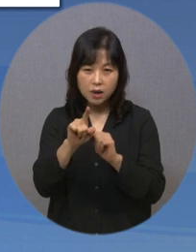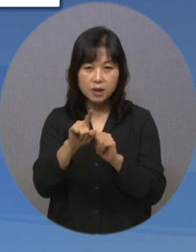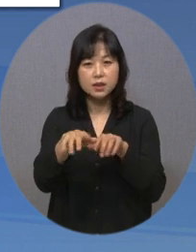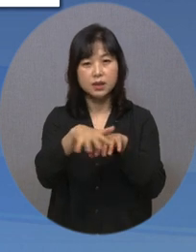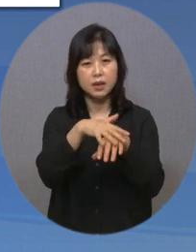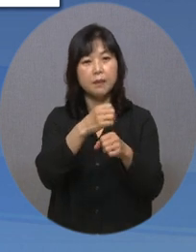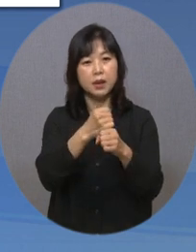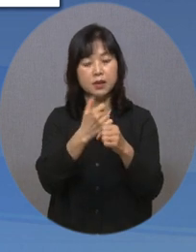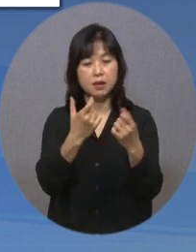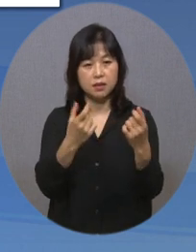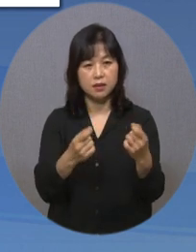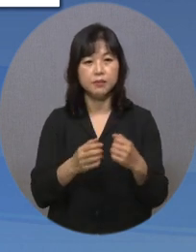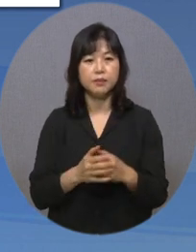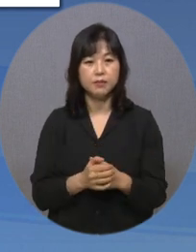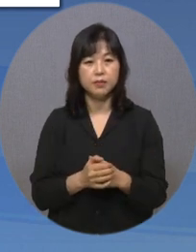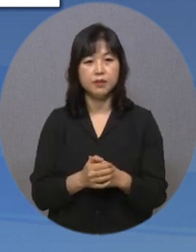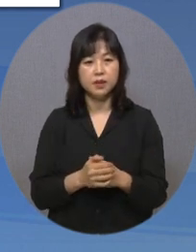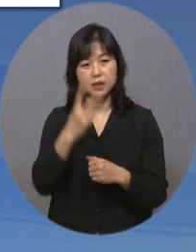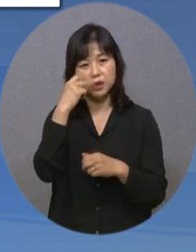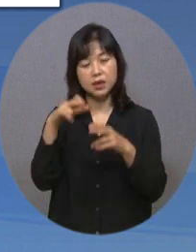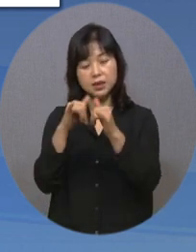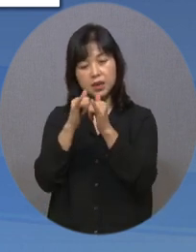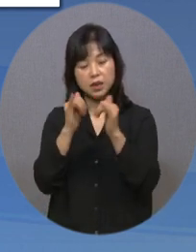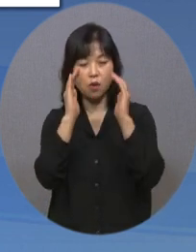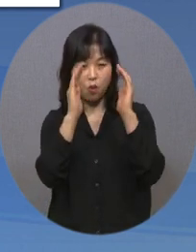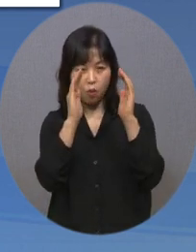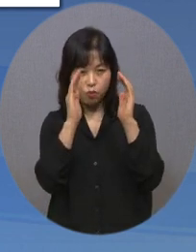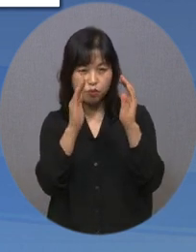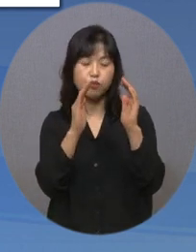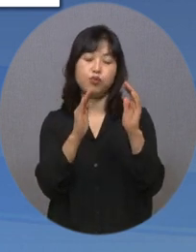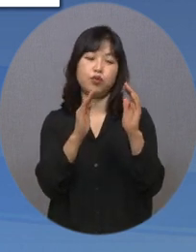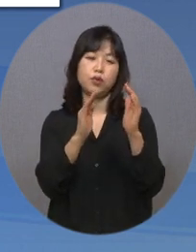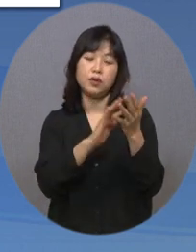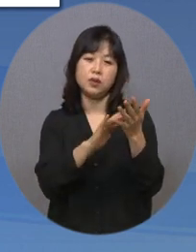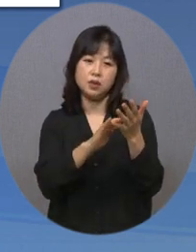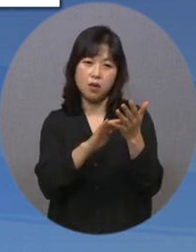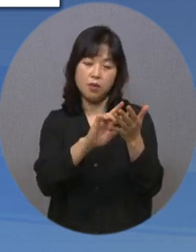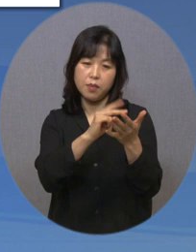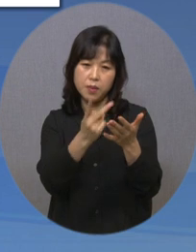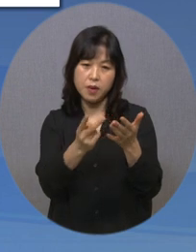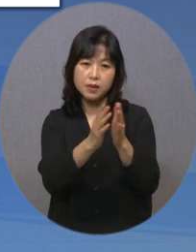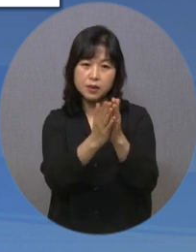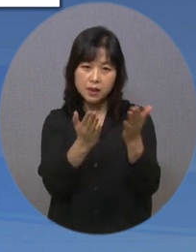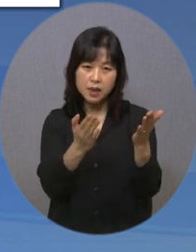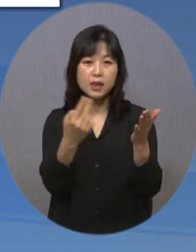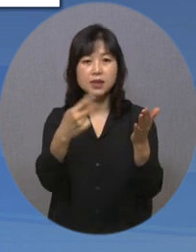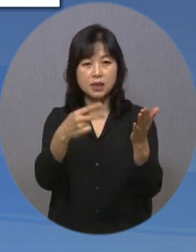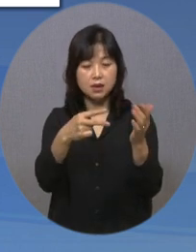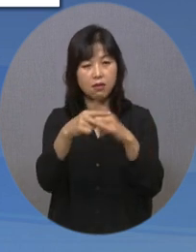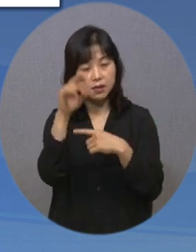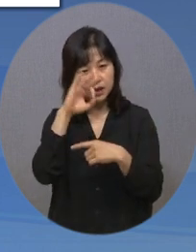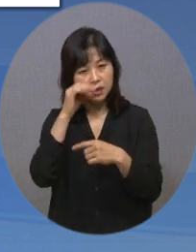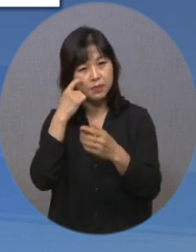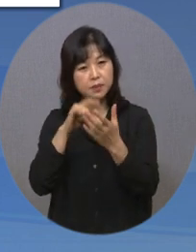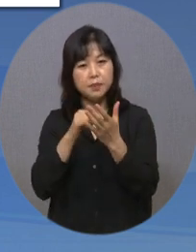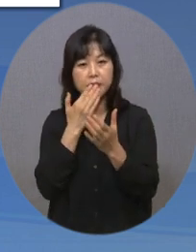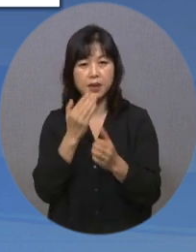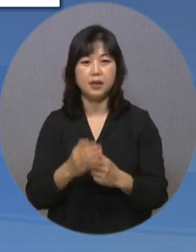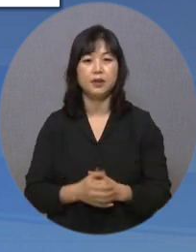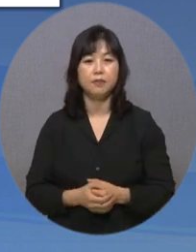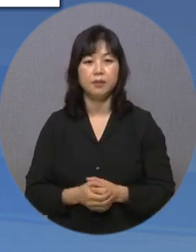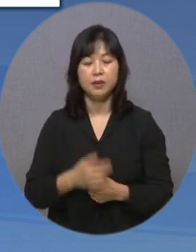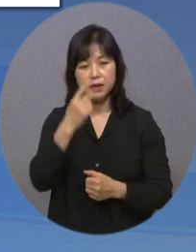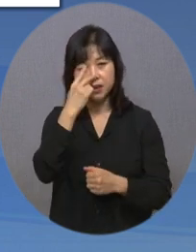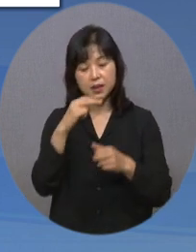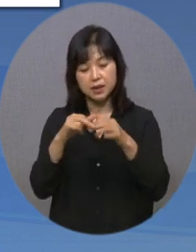시각장애 학생용 학습정보놀이집으로 점역학습자료 약 2천 건을 찾아볼 수 있습니다. 또한